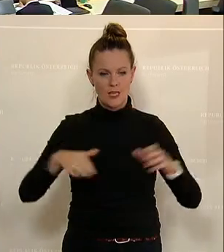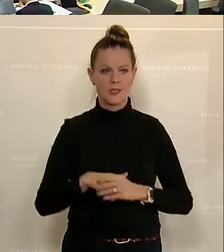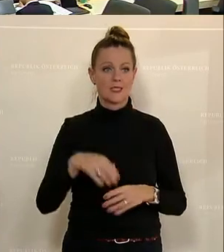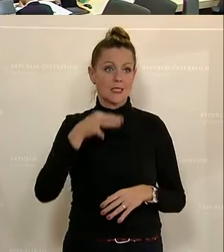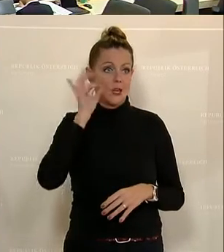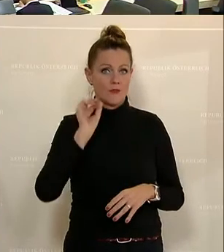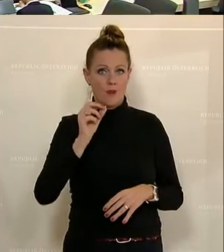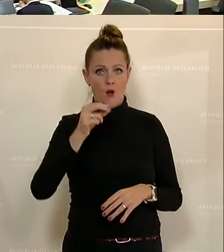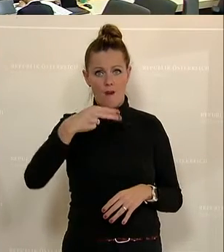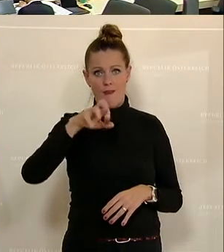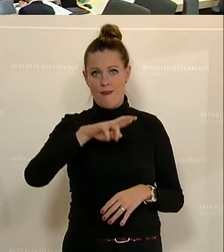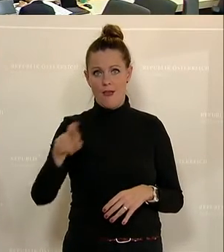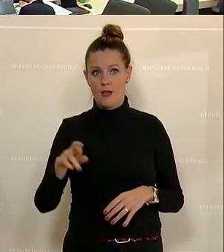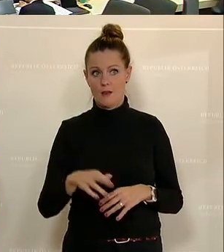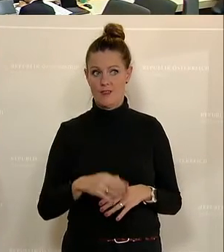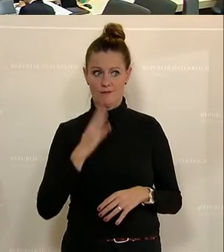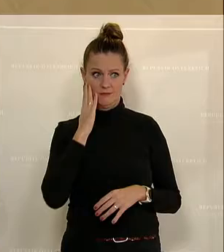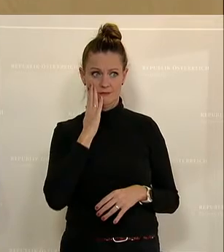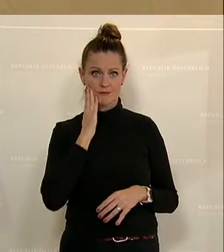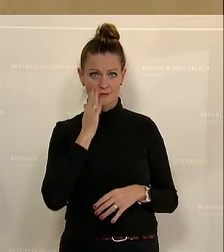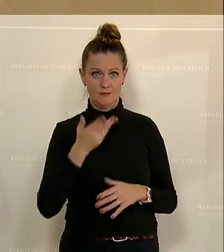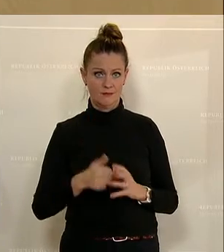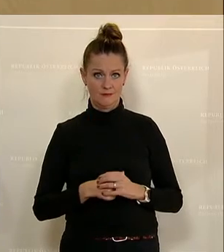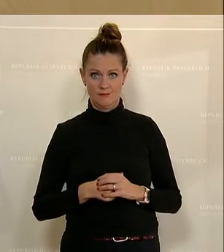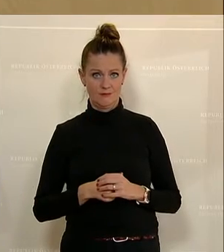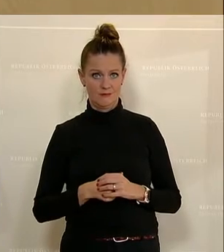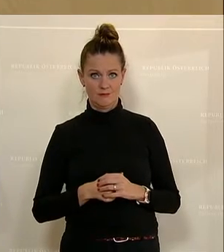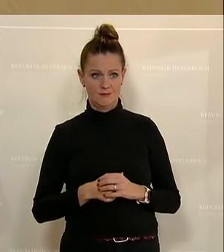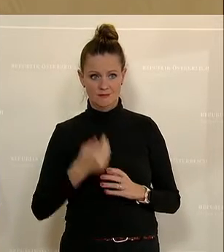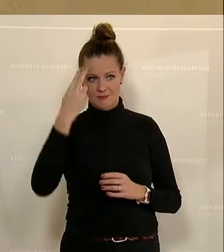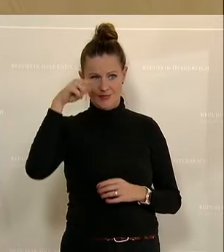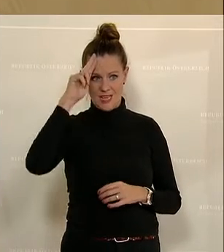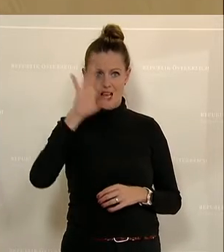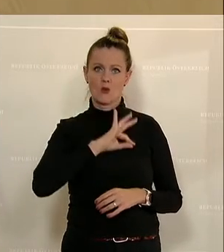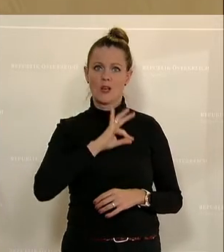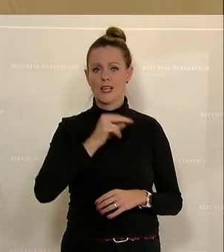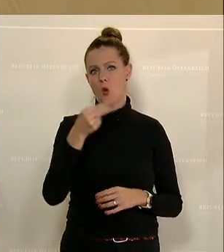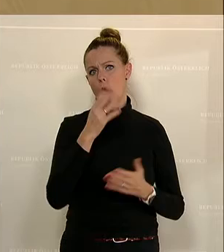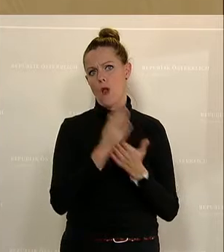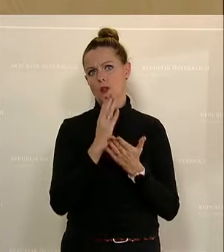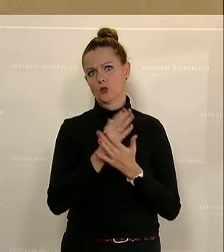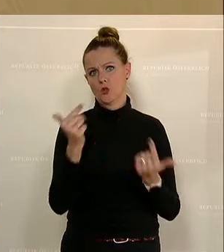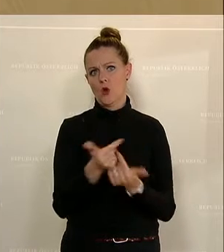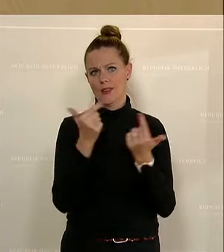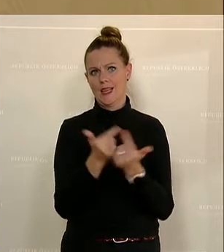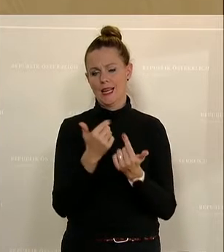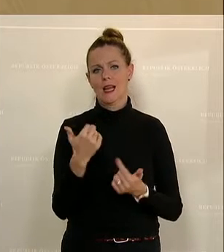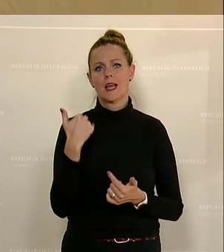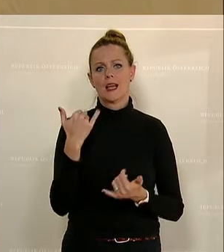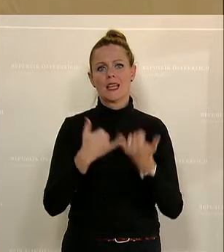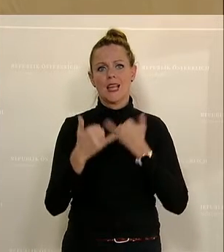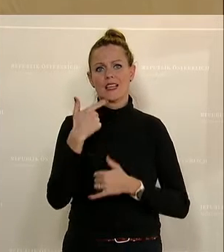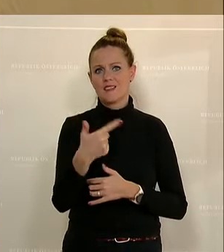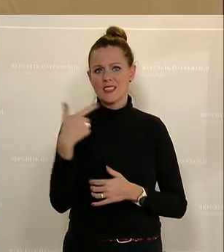Am Wort ist nun Maria Theresia Nies von der ÖVP. Jetzt hat es uns der Herr Kollege Hörl gestern eh erklärt. Er hat im Jahr 2020